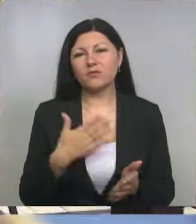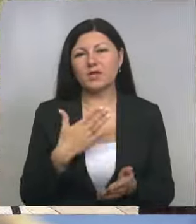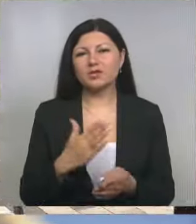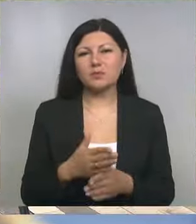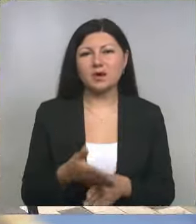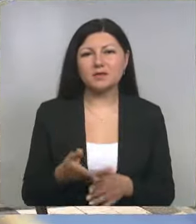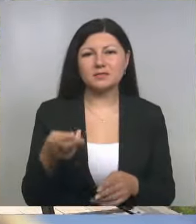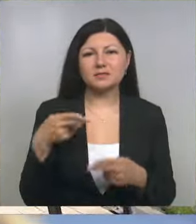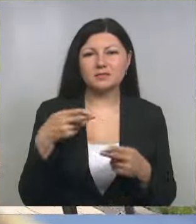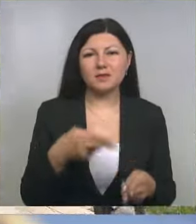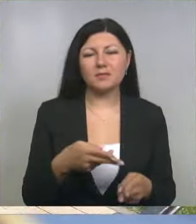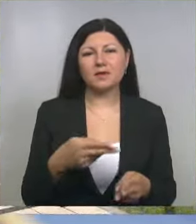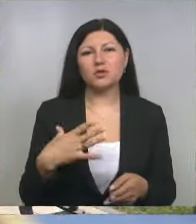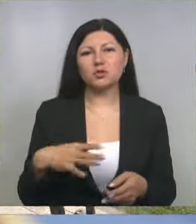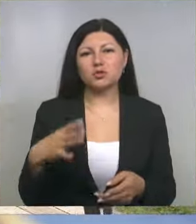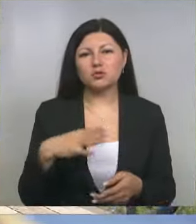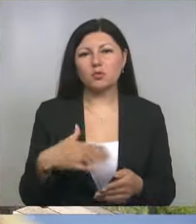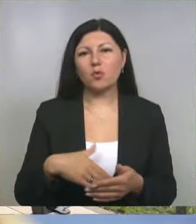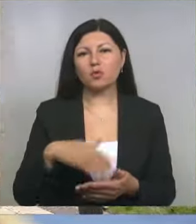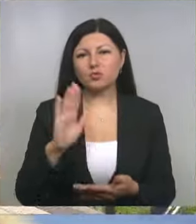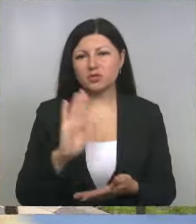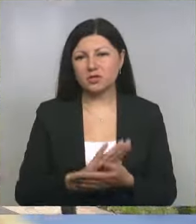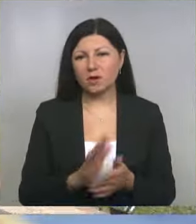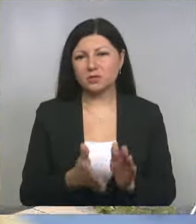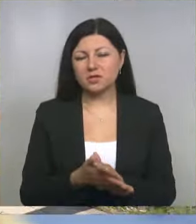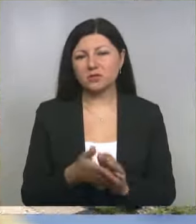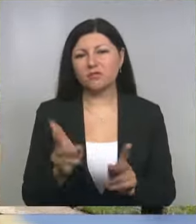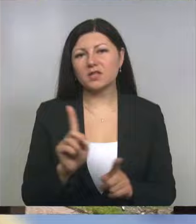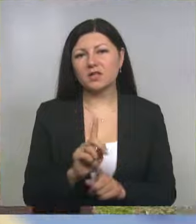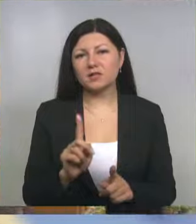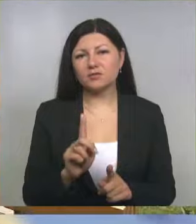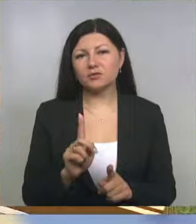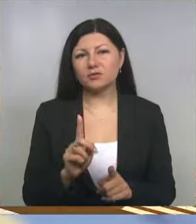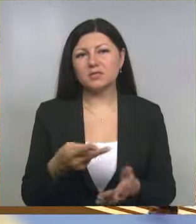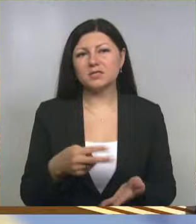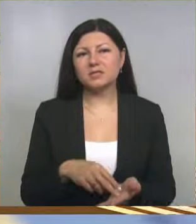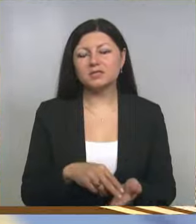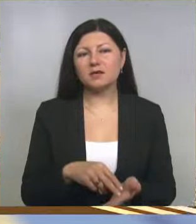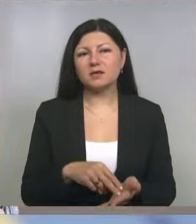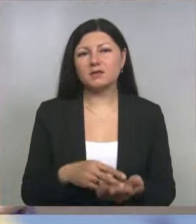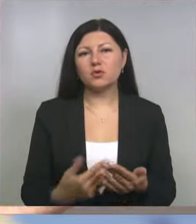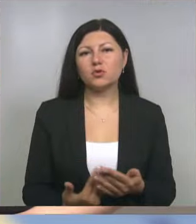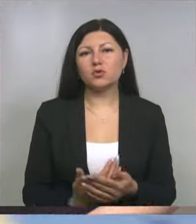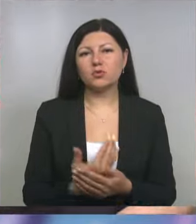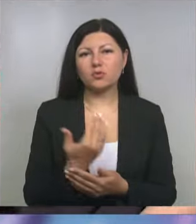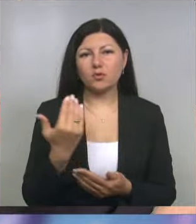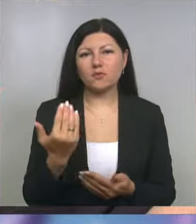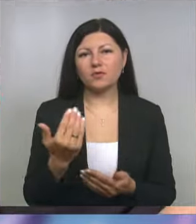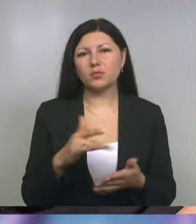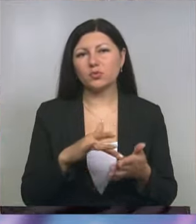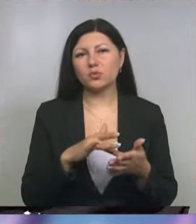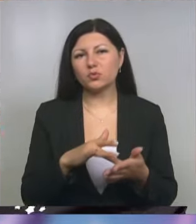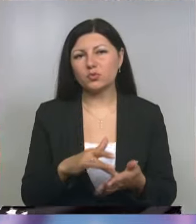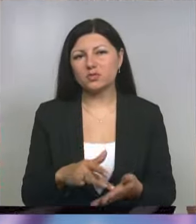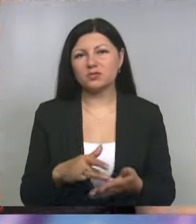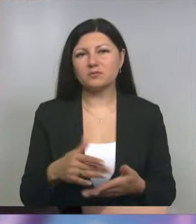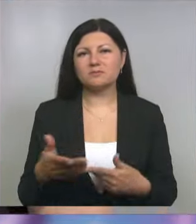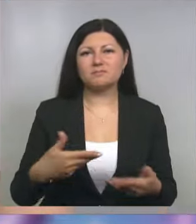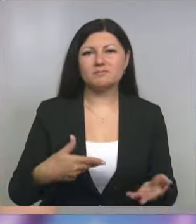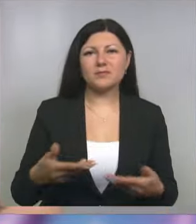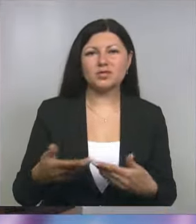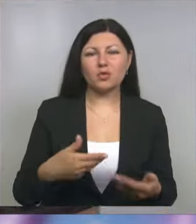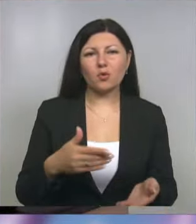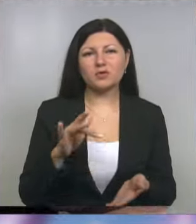гостям. Конечно же, ждем улучшения обстановки для того, чтобы стать новым туристическим пешеходным